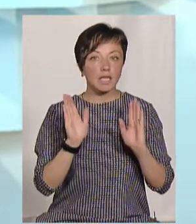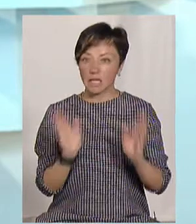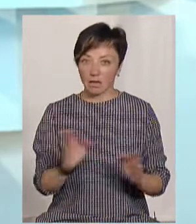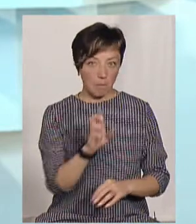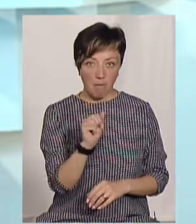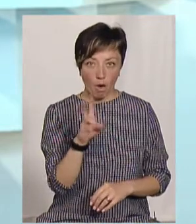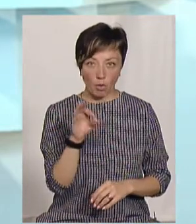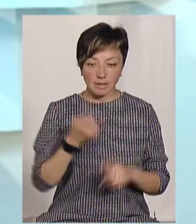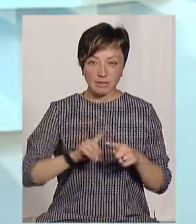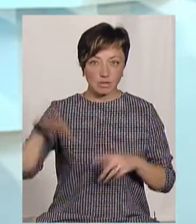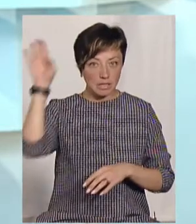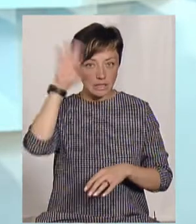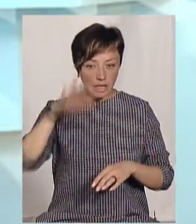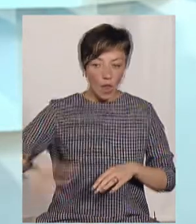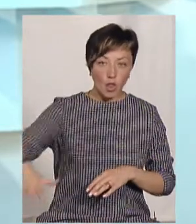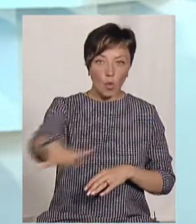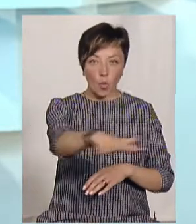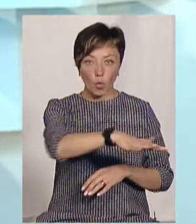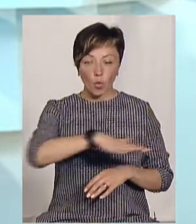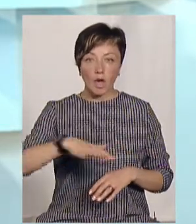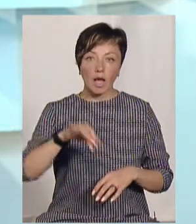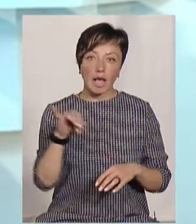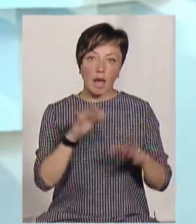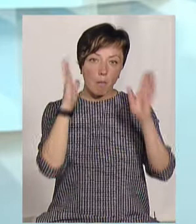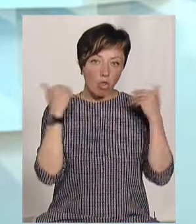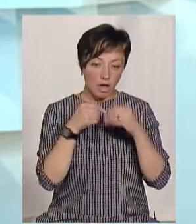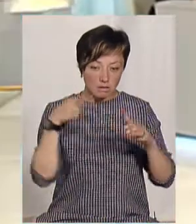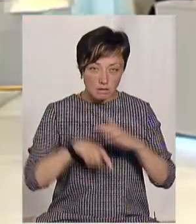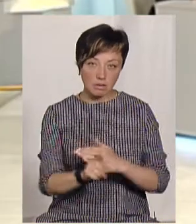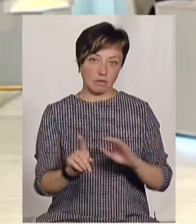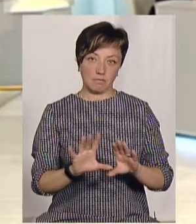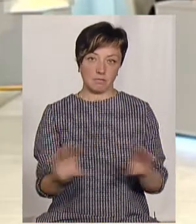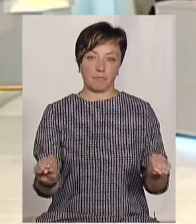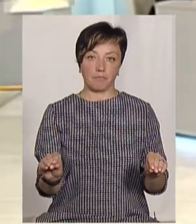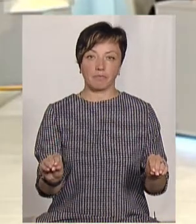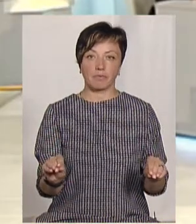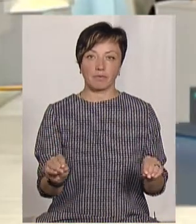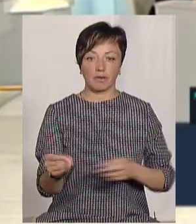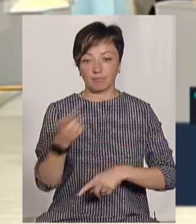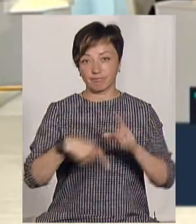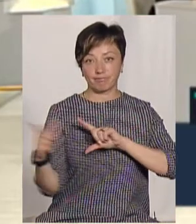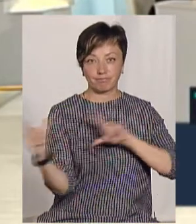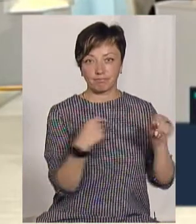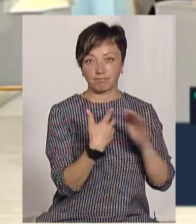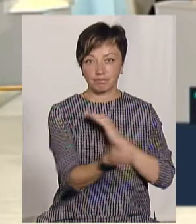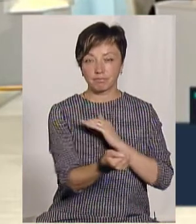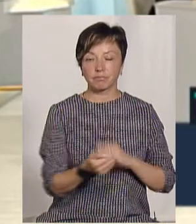Бакоту, цю затоку, так? І монастирь, який там саме знаходиться. Розверталися і уїжджали.